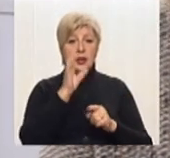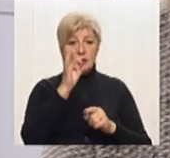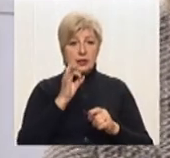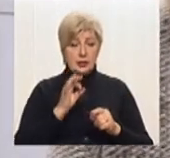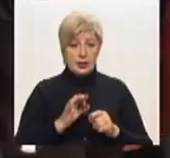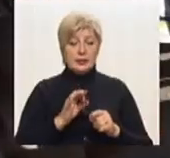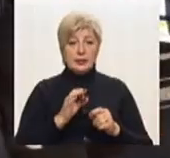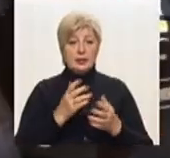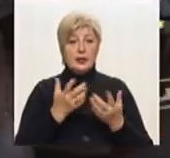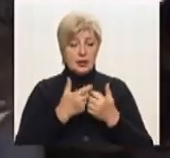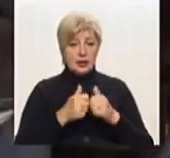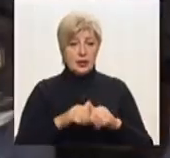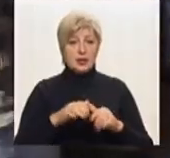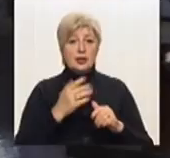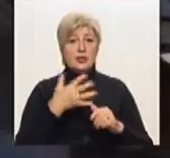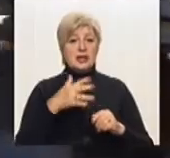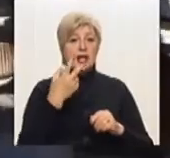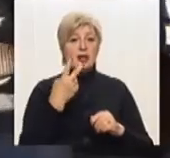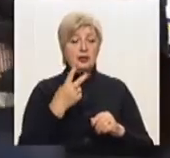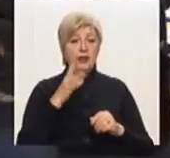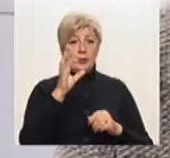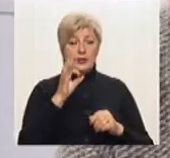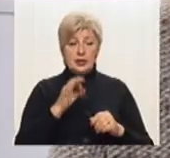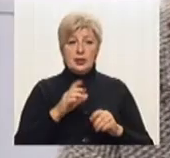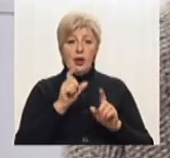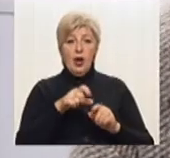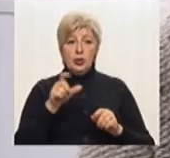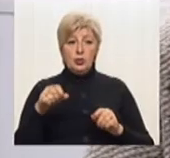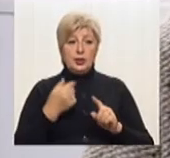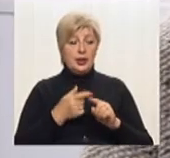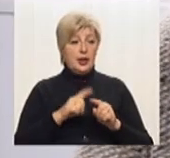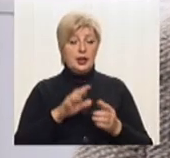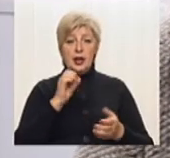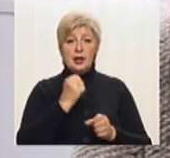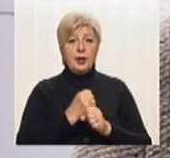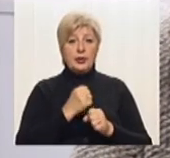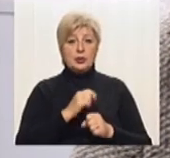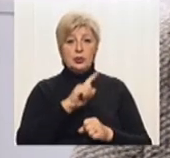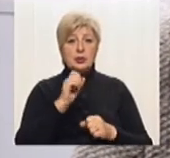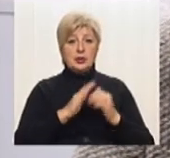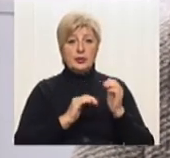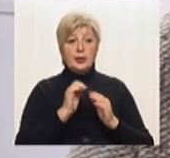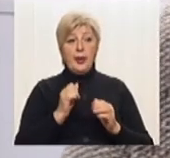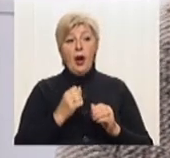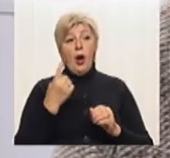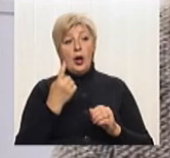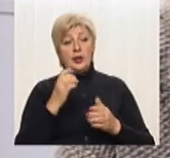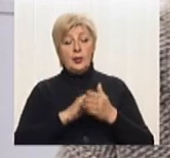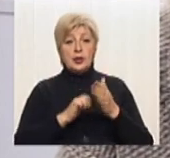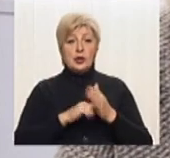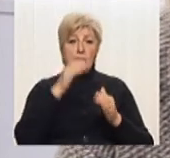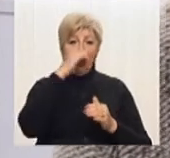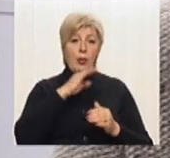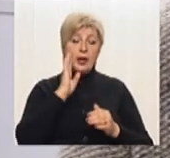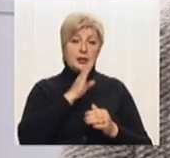які закінчили вищі навчальні заклади, вони не працюють за фахом. Одна із причин – це батьки, які вирішують за дітей, куди їм вступати. Друга